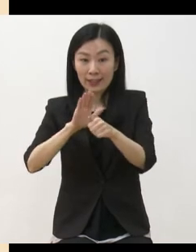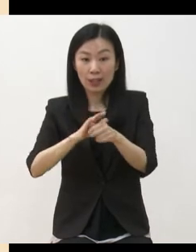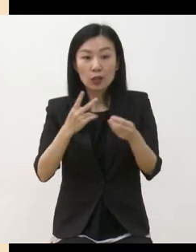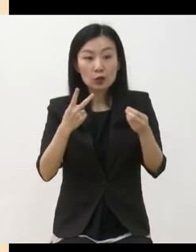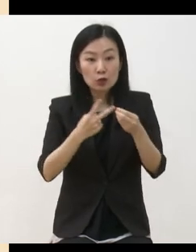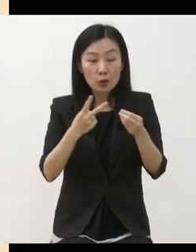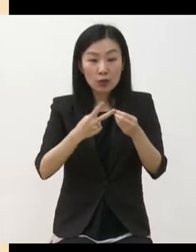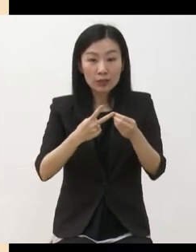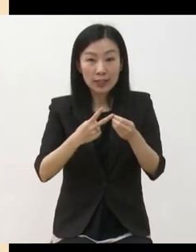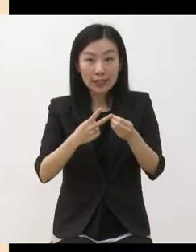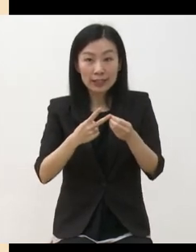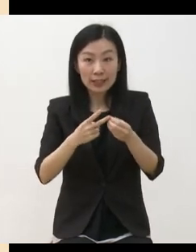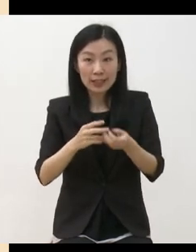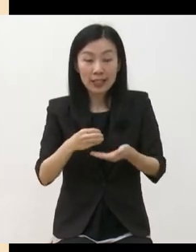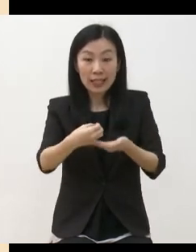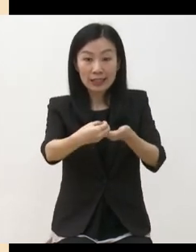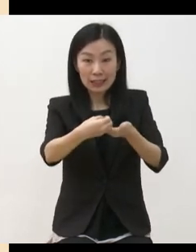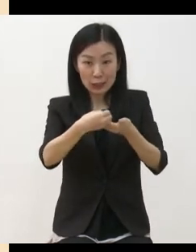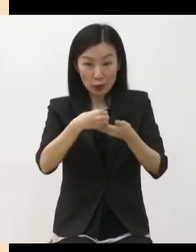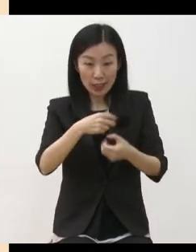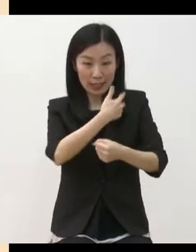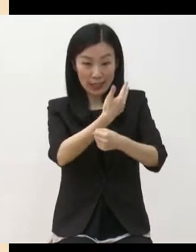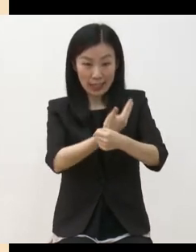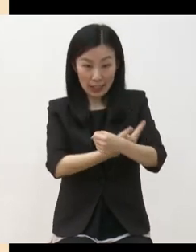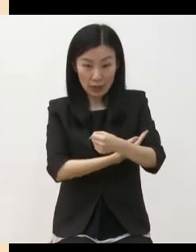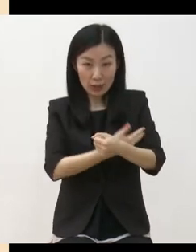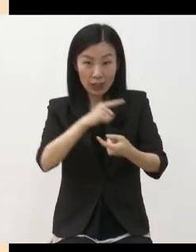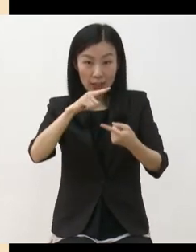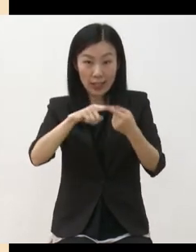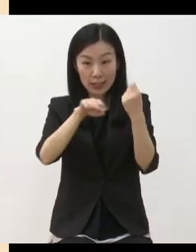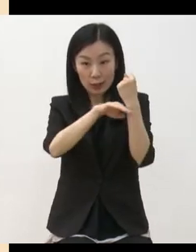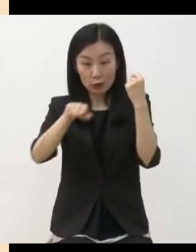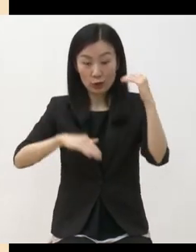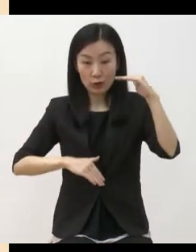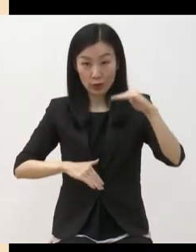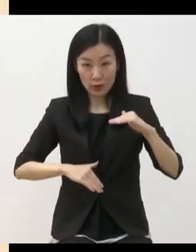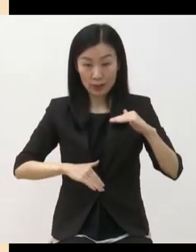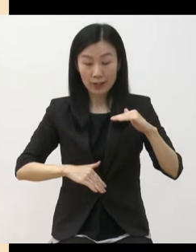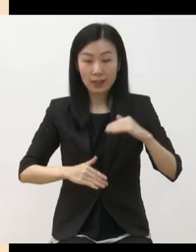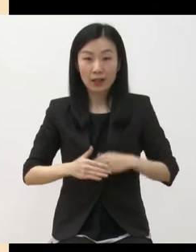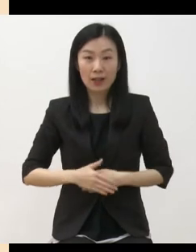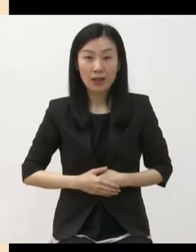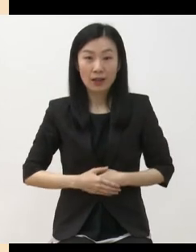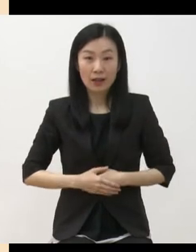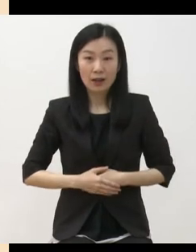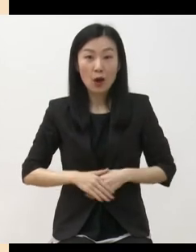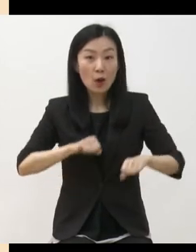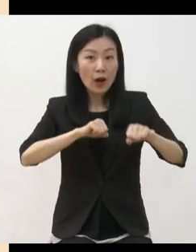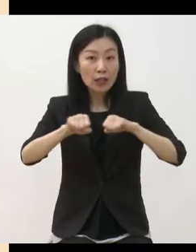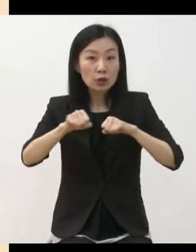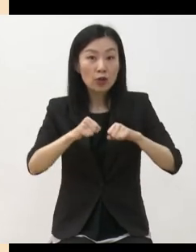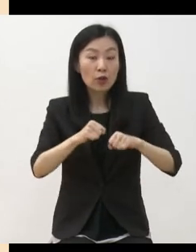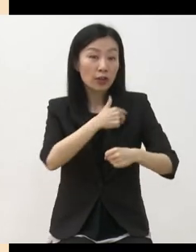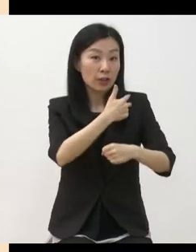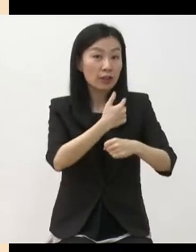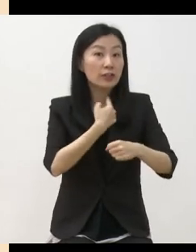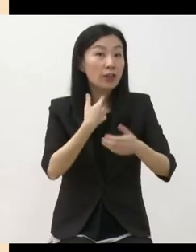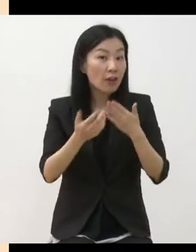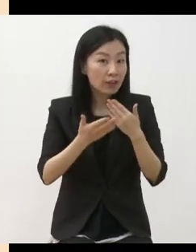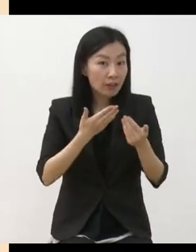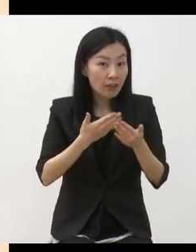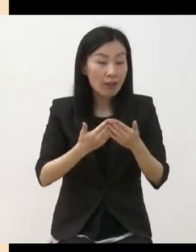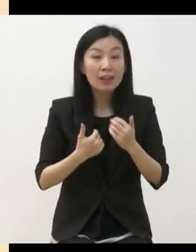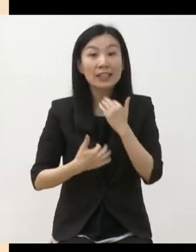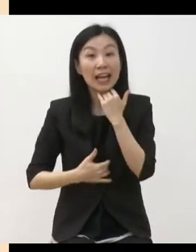완화와 관련된 내용입니다 활동 경력이라든지 연령 제한이라든지 이러한 자격